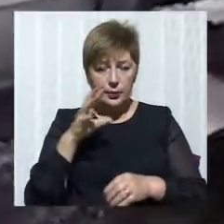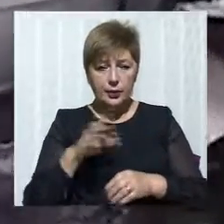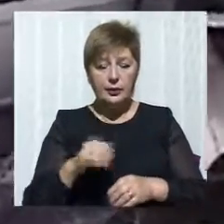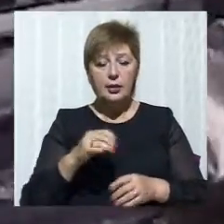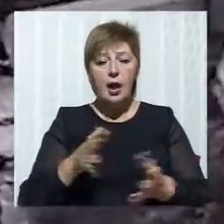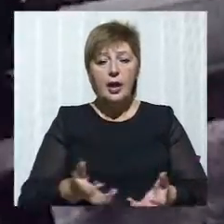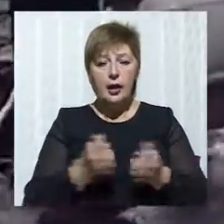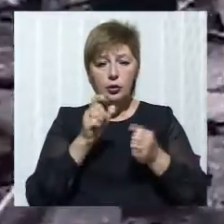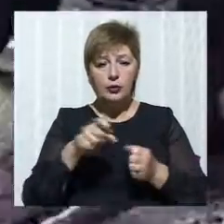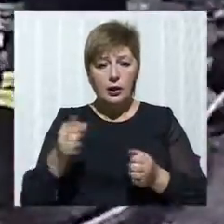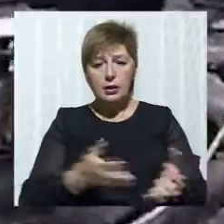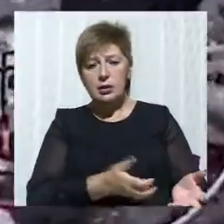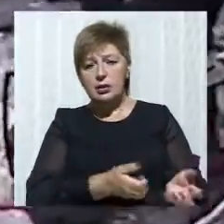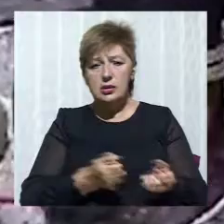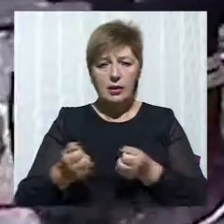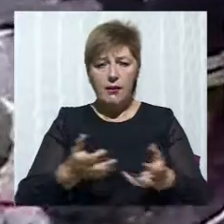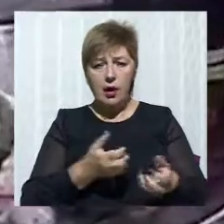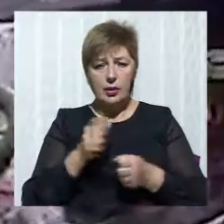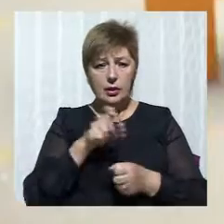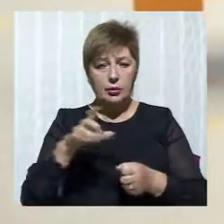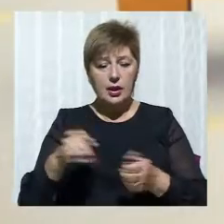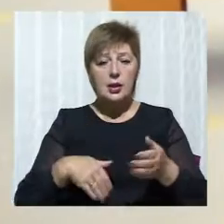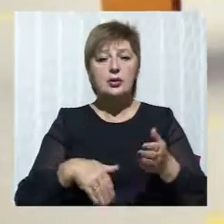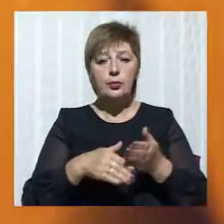діставали з авто людей за допомогою спецзасобів.